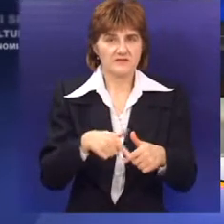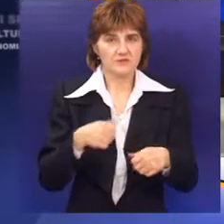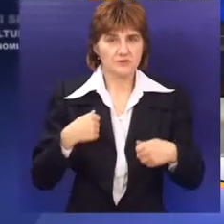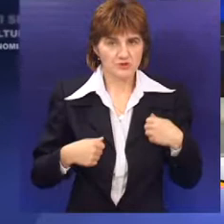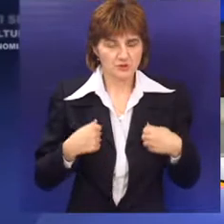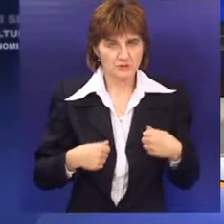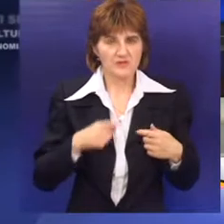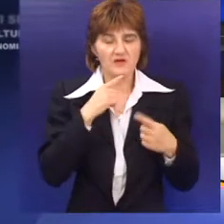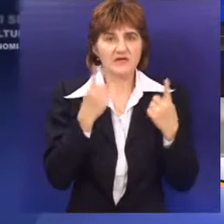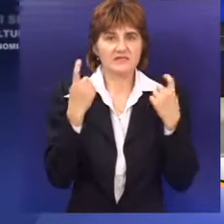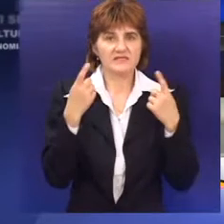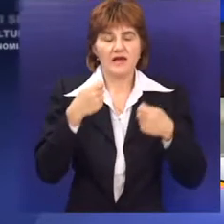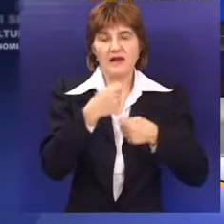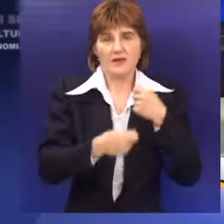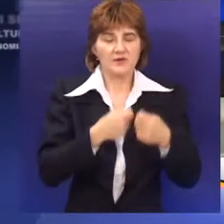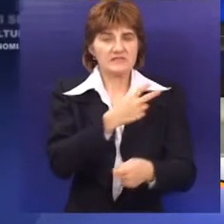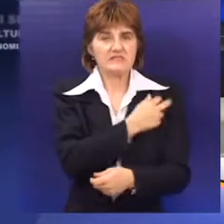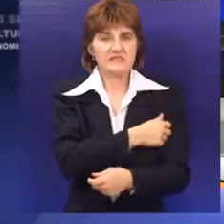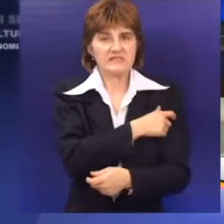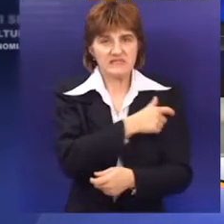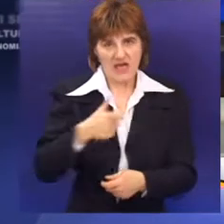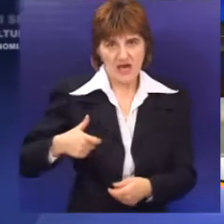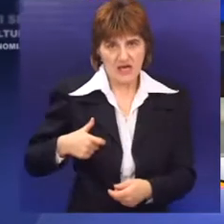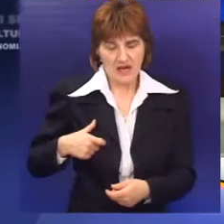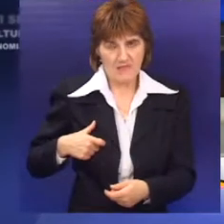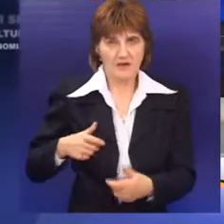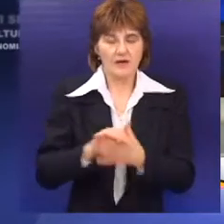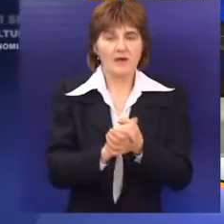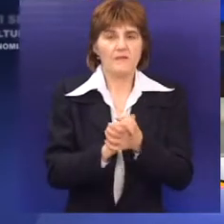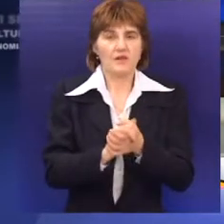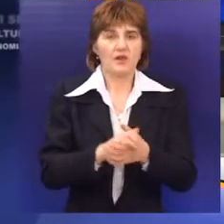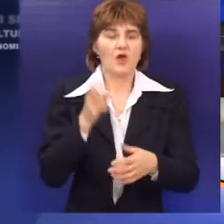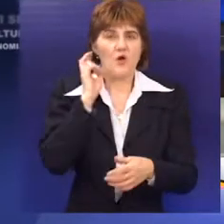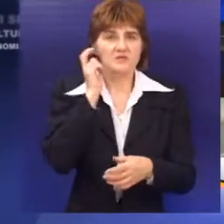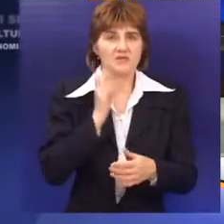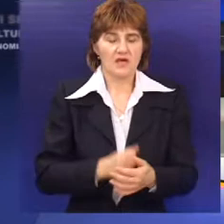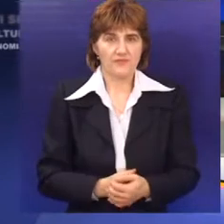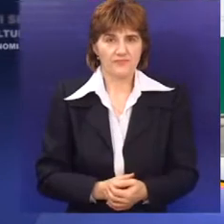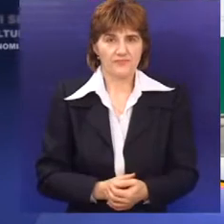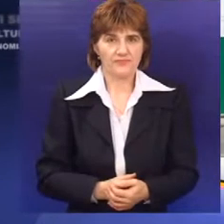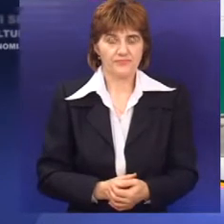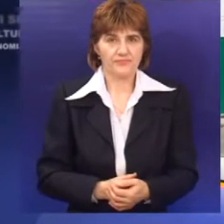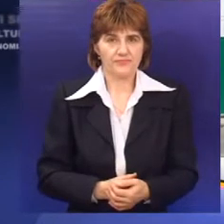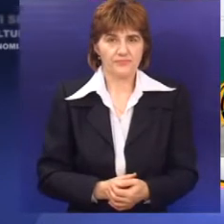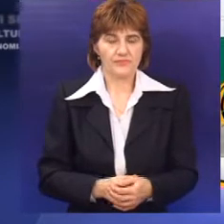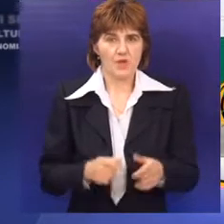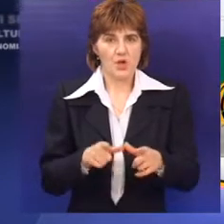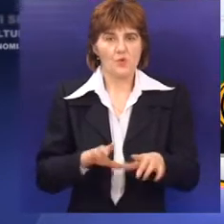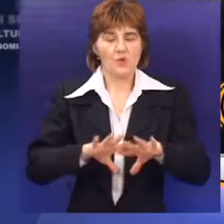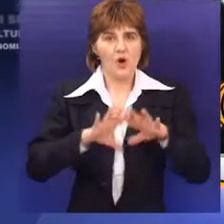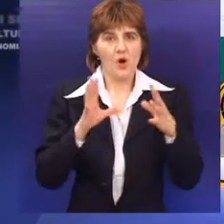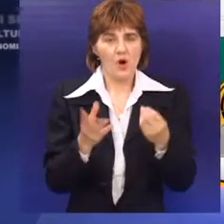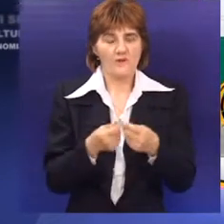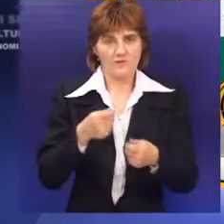iz Subotice i Zelena akcija iz Zagreba u partnerstvu sa Zelenim Osijekom. U okviru